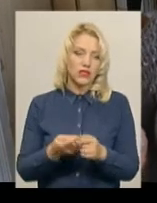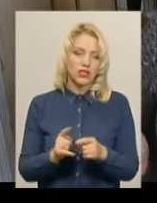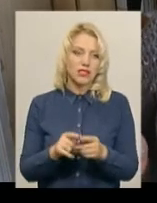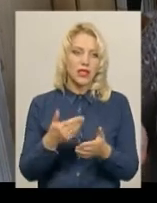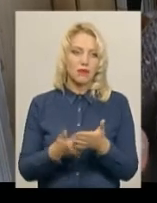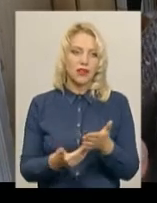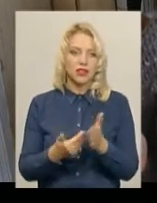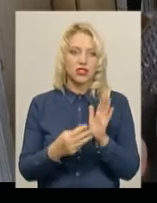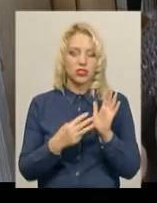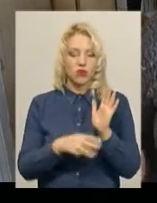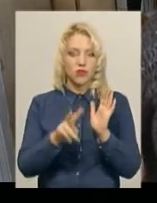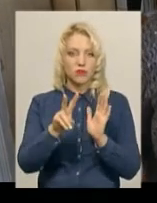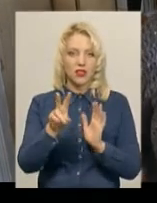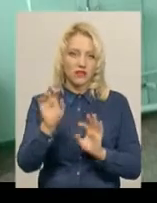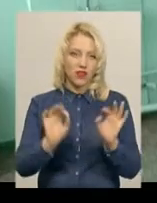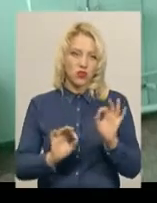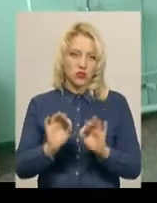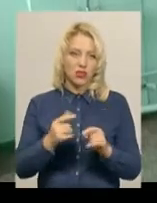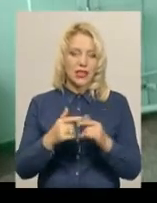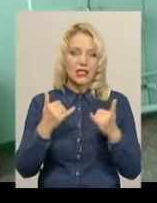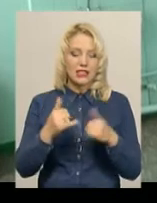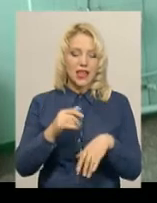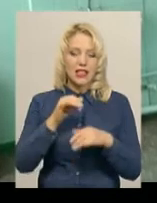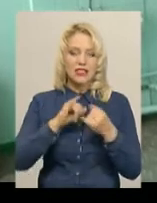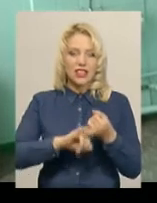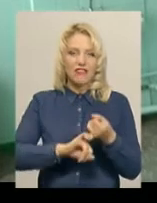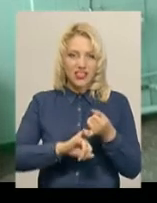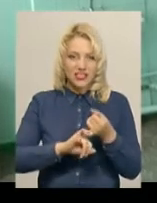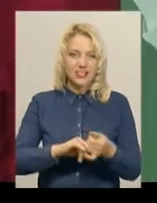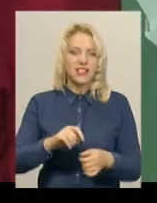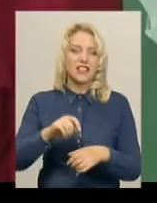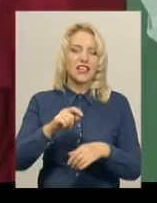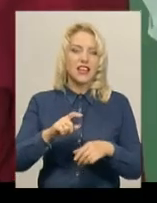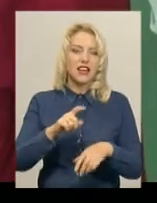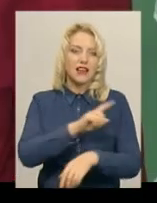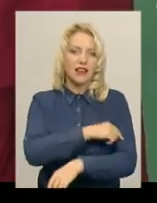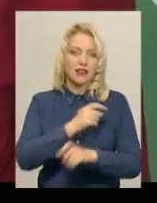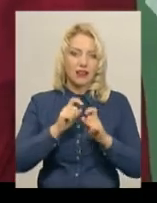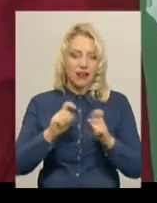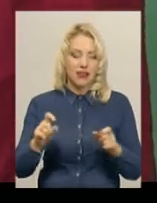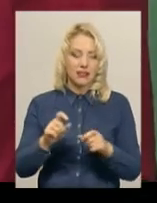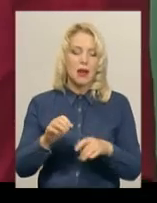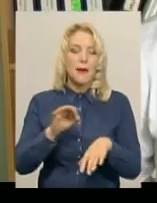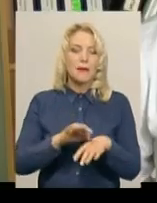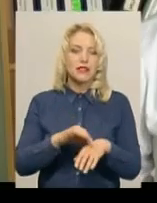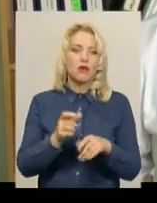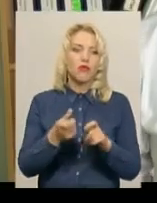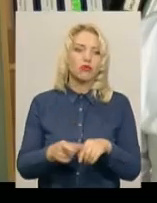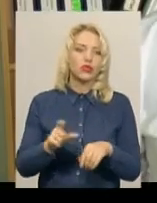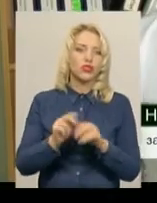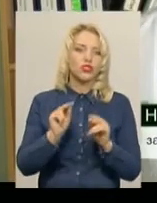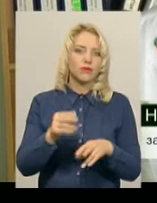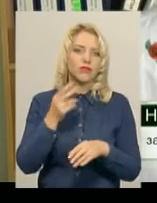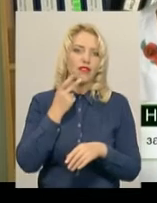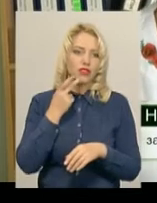практично 82%. Зараз в інфекційній лікарні, каже Ніна Альмарцонь, пацієнтів більше, ніж завжди. На кір ми